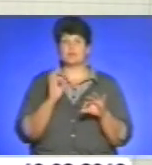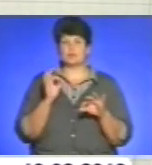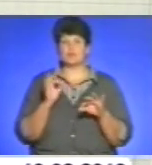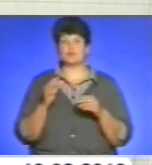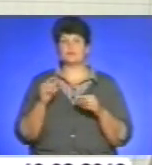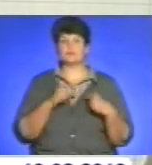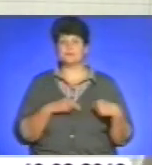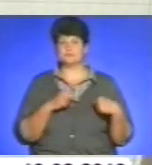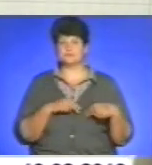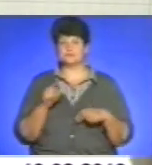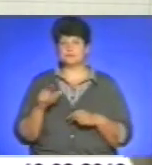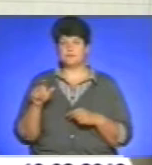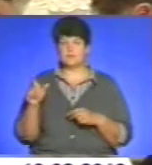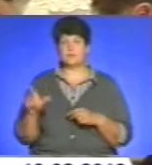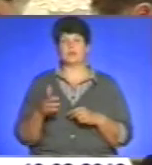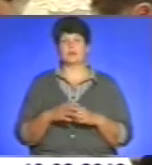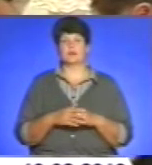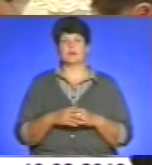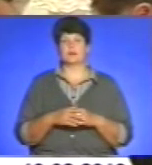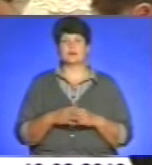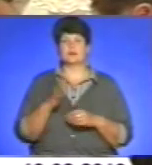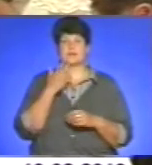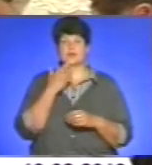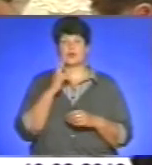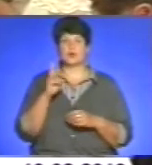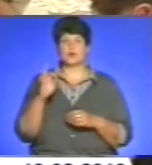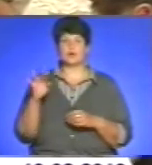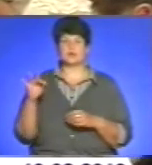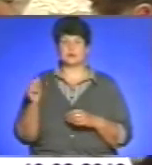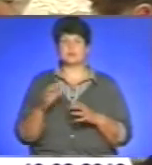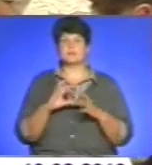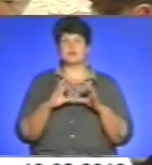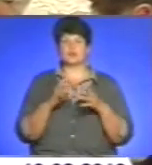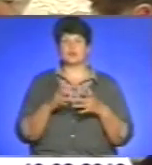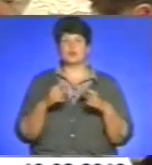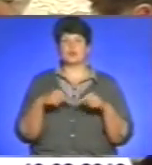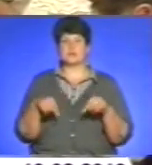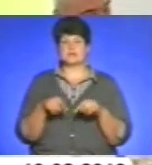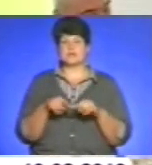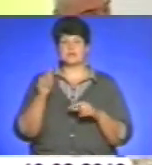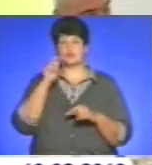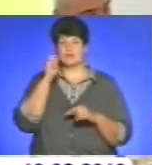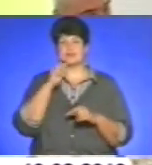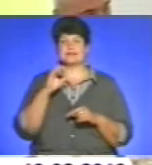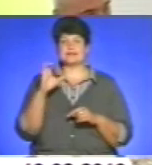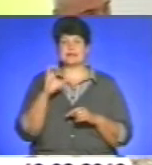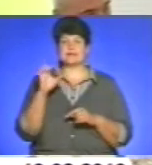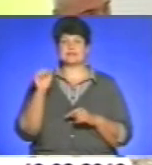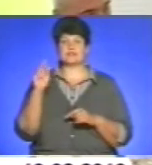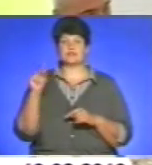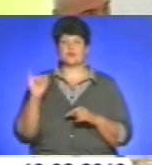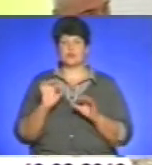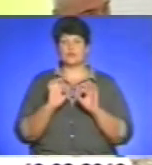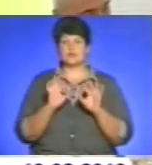кадрів кваліфікованих. Національний координатор Міжнародної організації праці в Україні Сергій Савчук пояснив